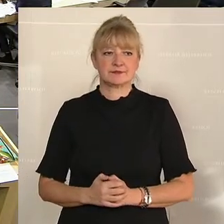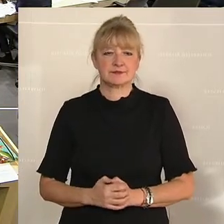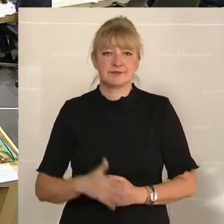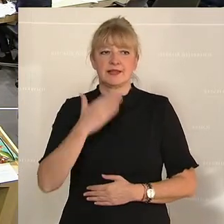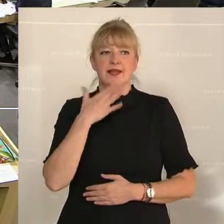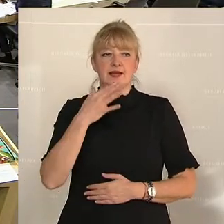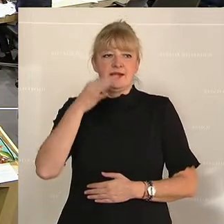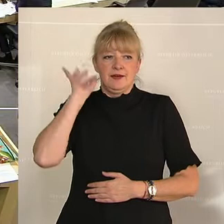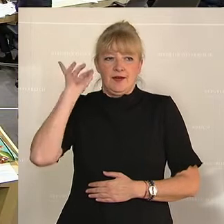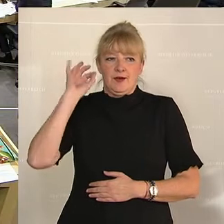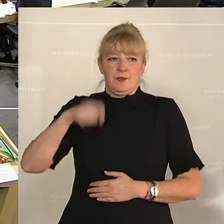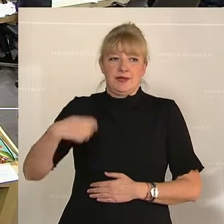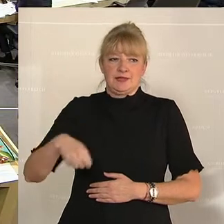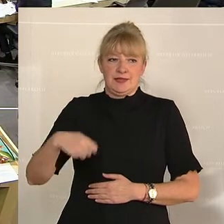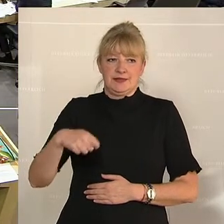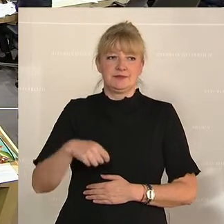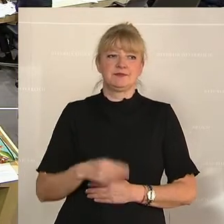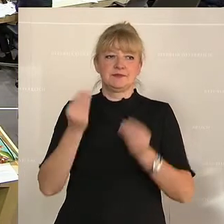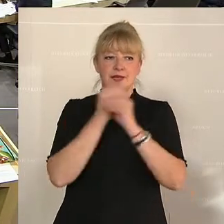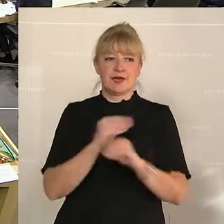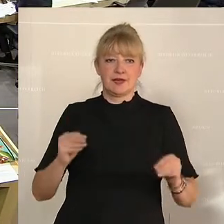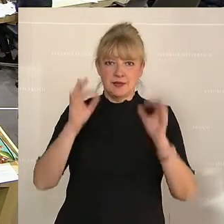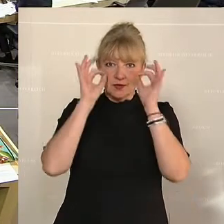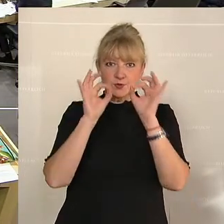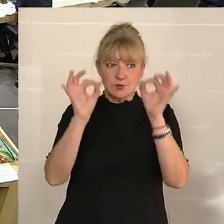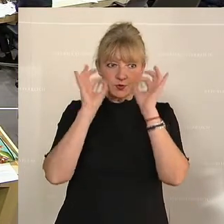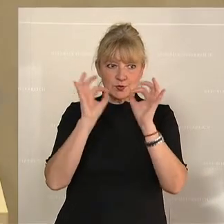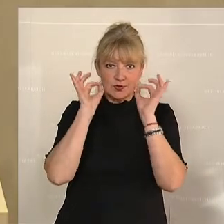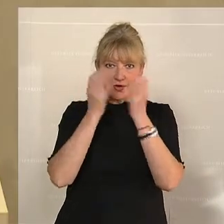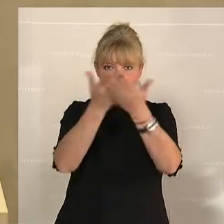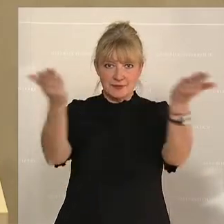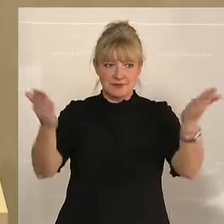-Agrasprecher. Herr sehr geehrte Zuseher und Zuseherinnen,